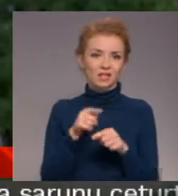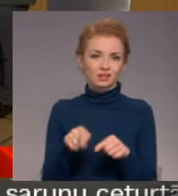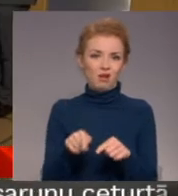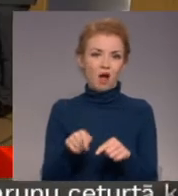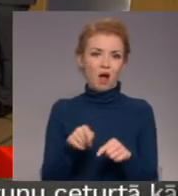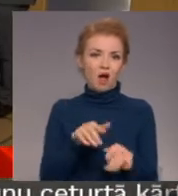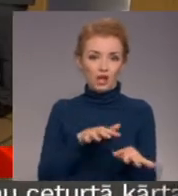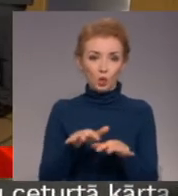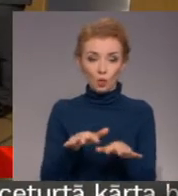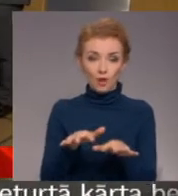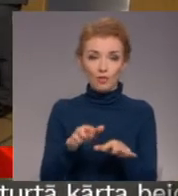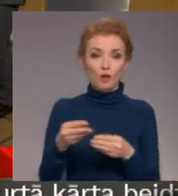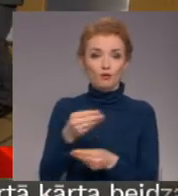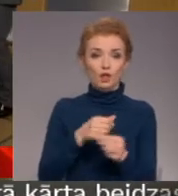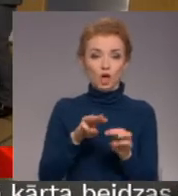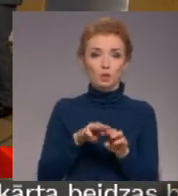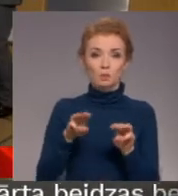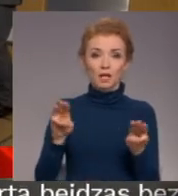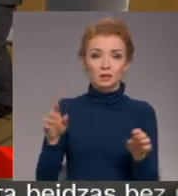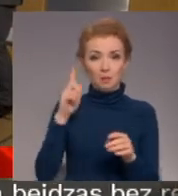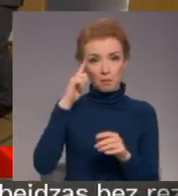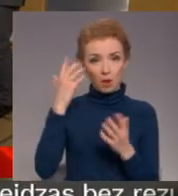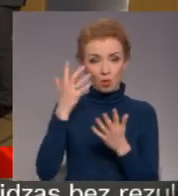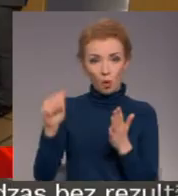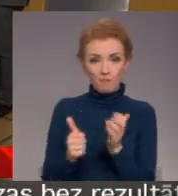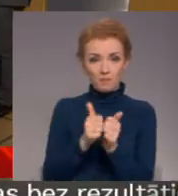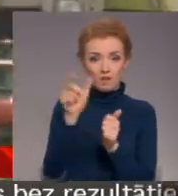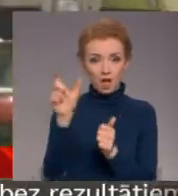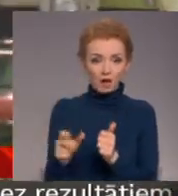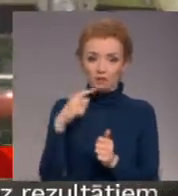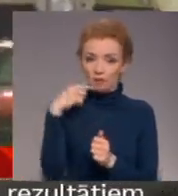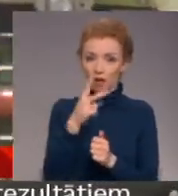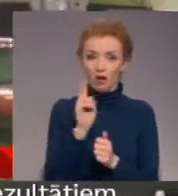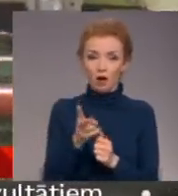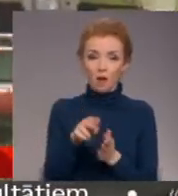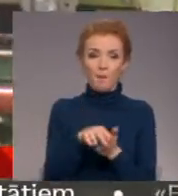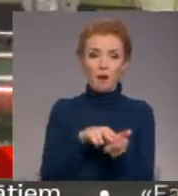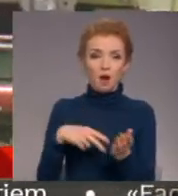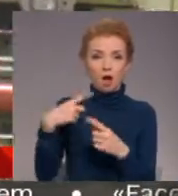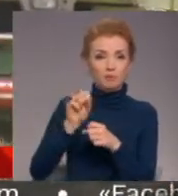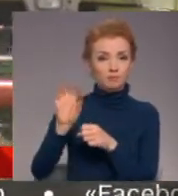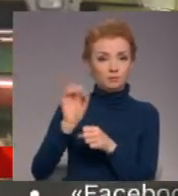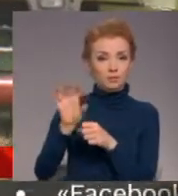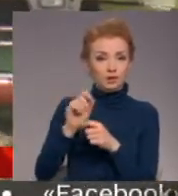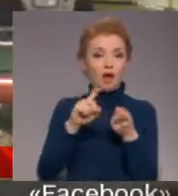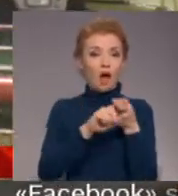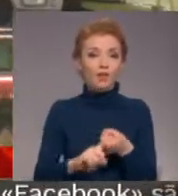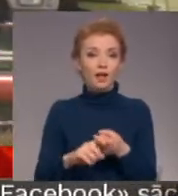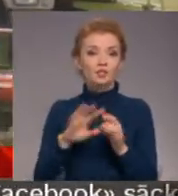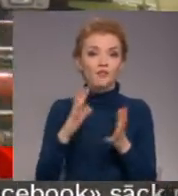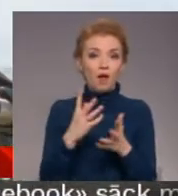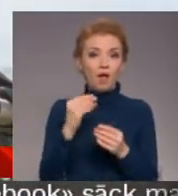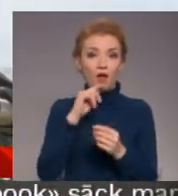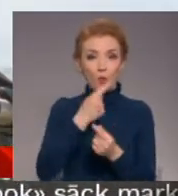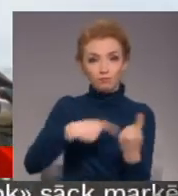manuprāt. Finanšu ministra padomnieks Dālvērs tikmēr norāda, ka parāda deldēšana būs atkarīga no tā, cik strauji ekonomika augsts pēc